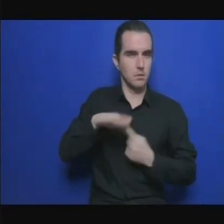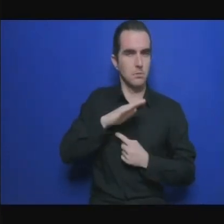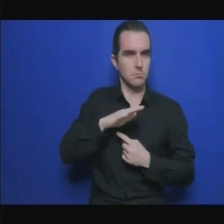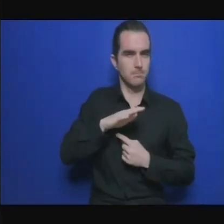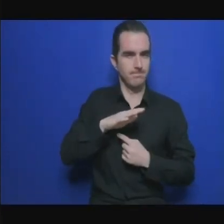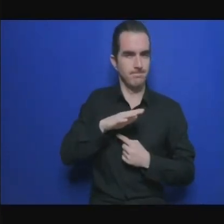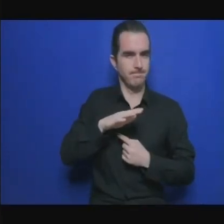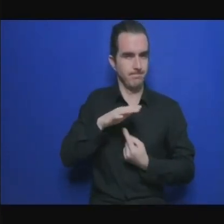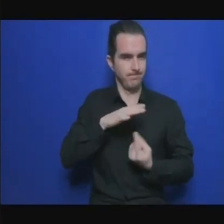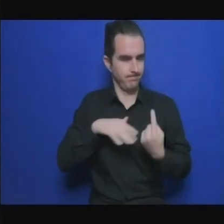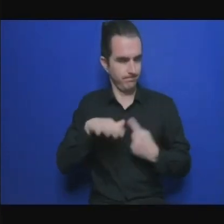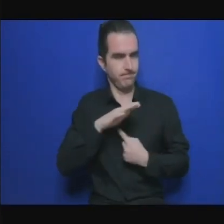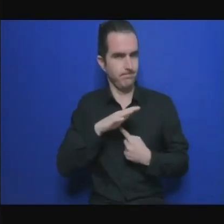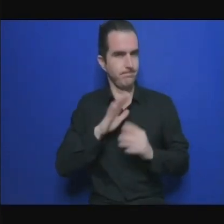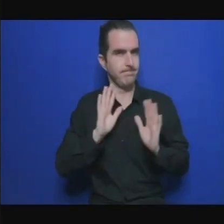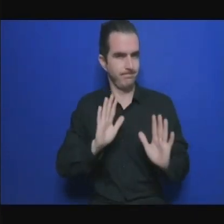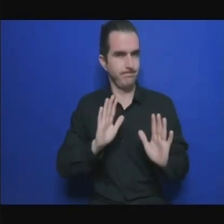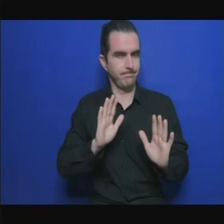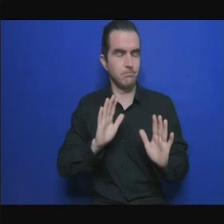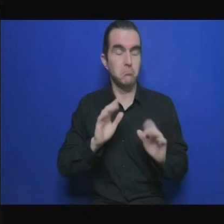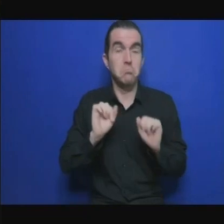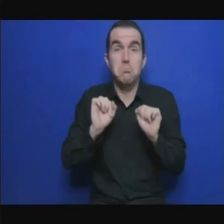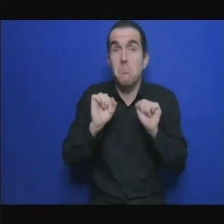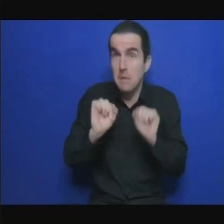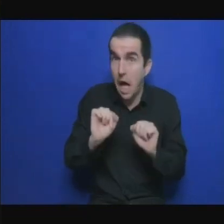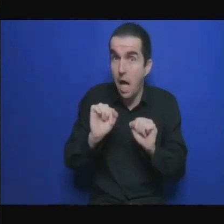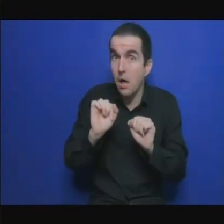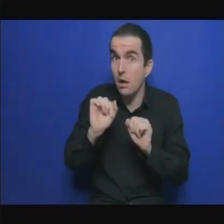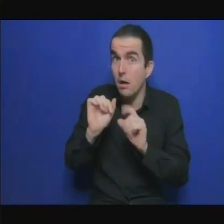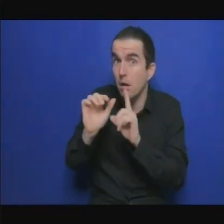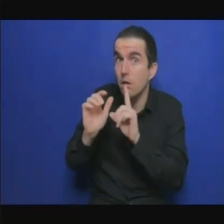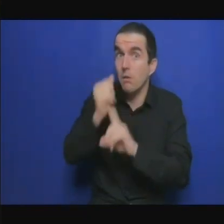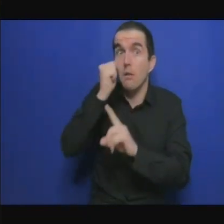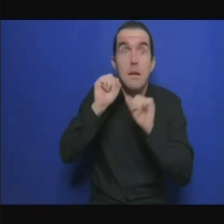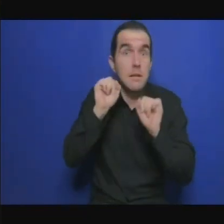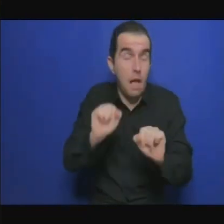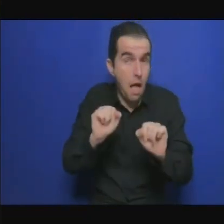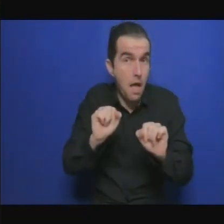les CDN il faut reconnaître aussi qu'il y un déficit en financement